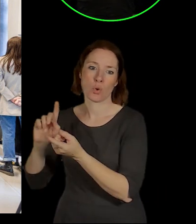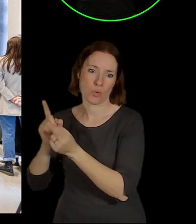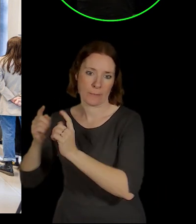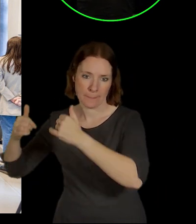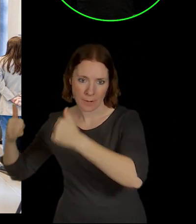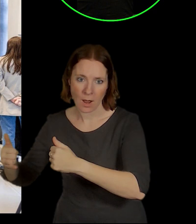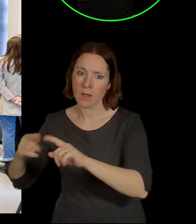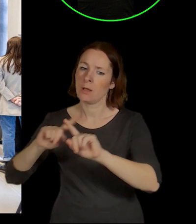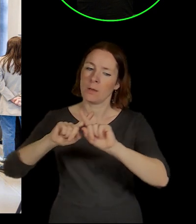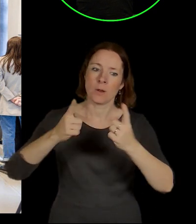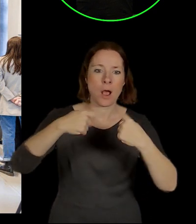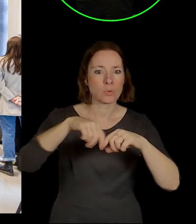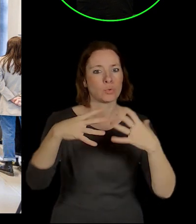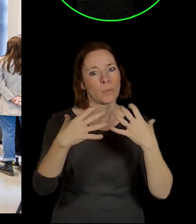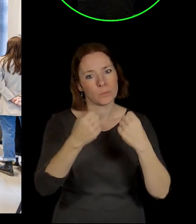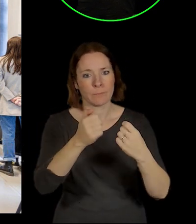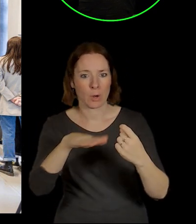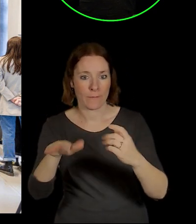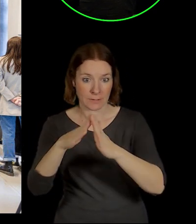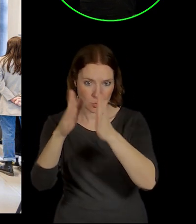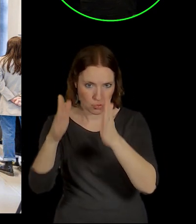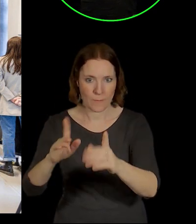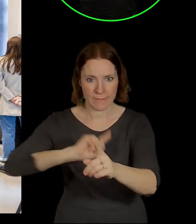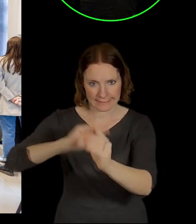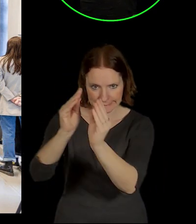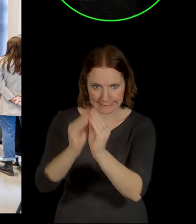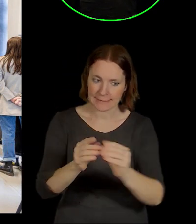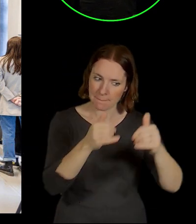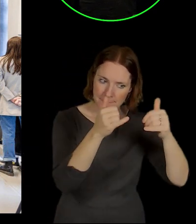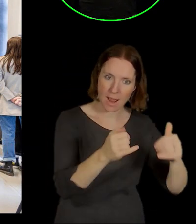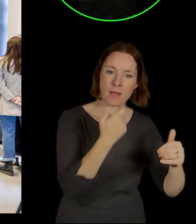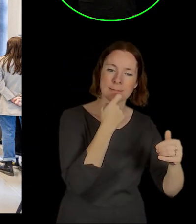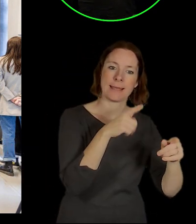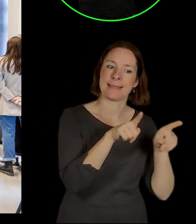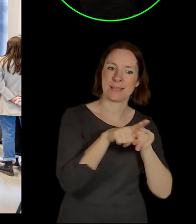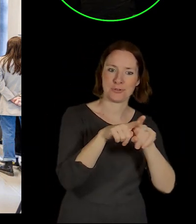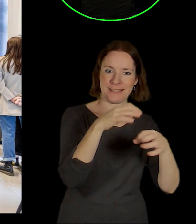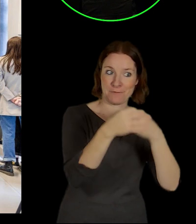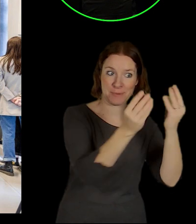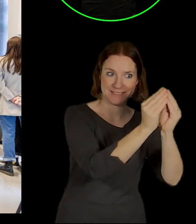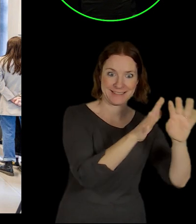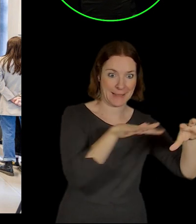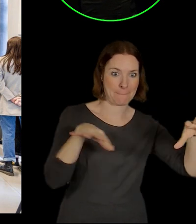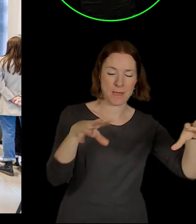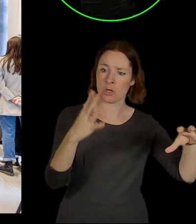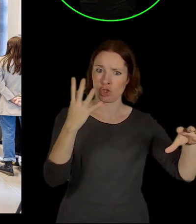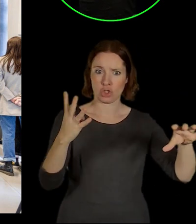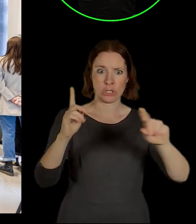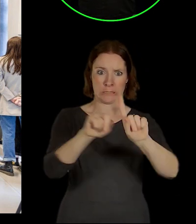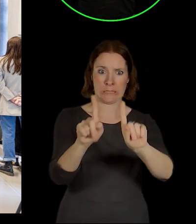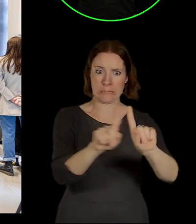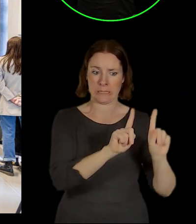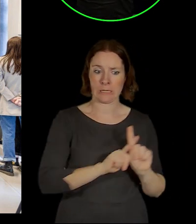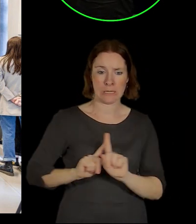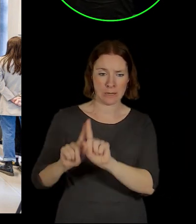parkovací domy a teď ho má i Praha jako jednotný informační systém. Takže nám se tady sešly čtyři informační systémy,